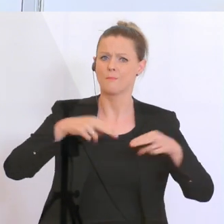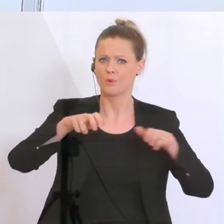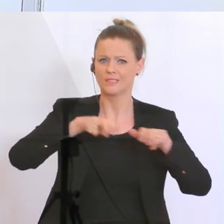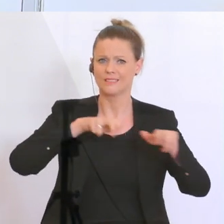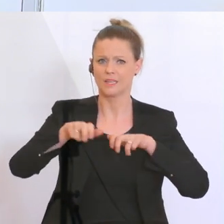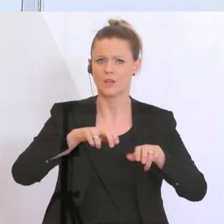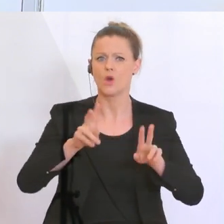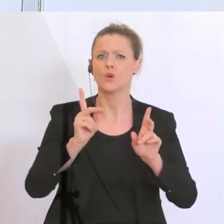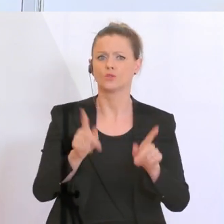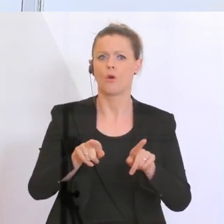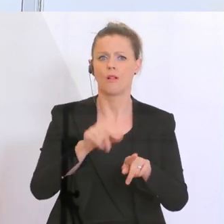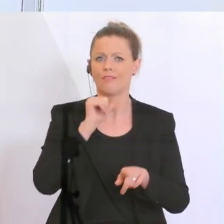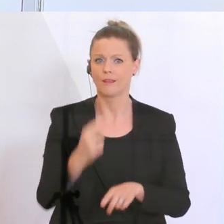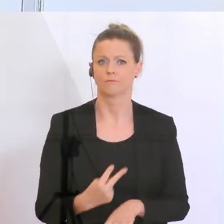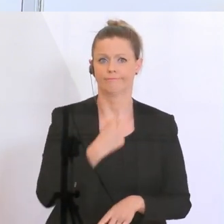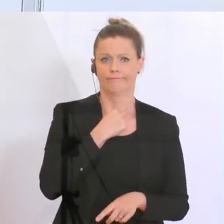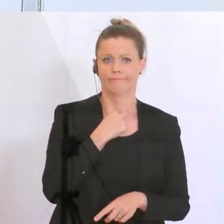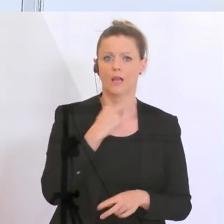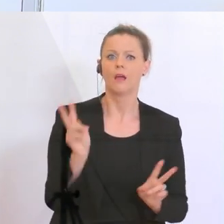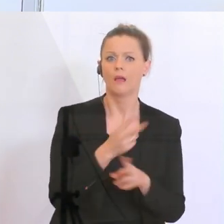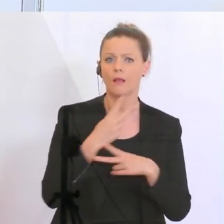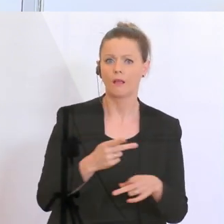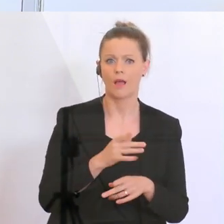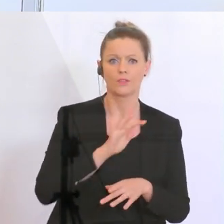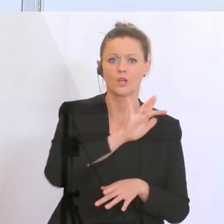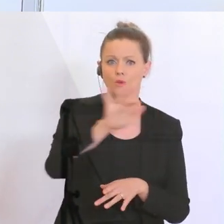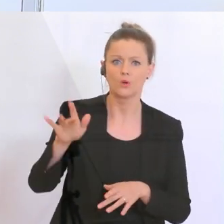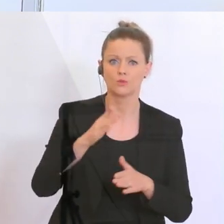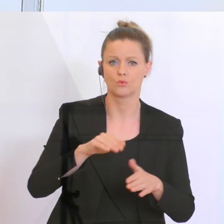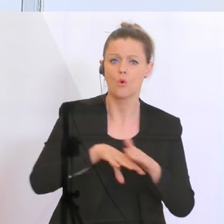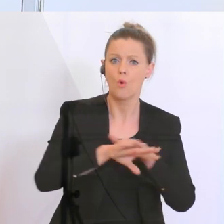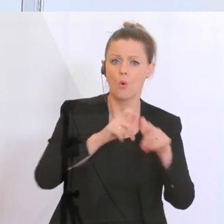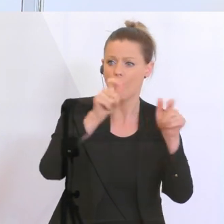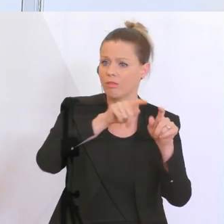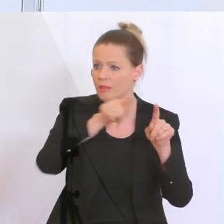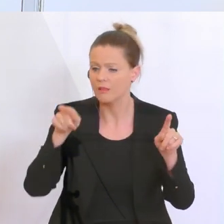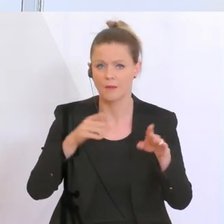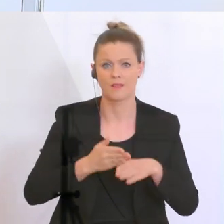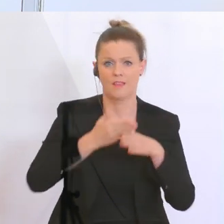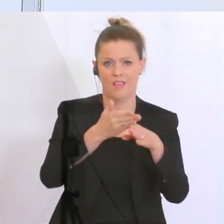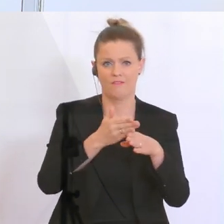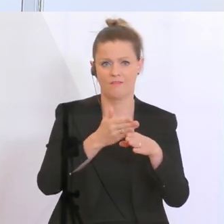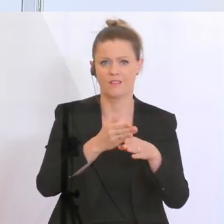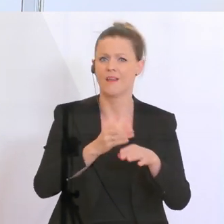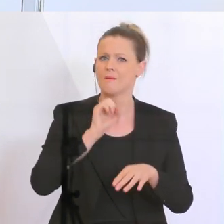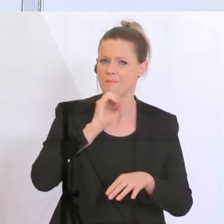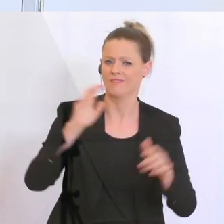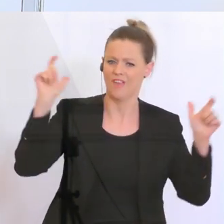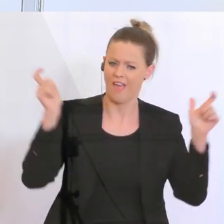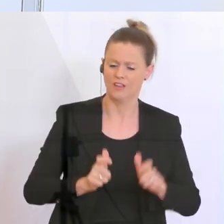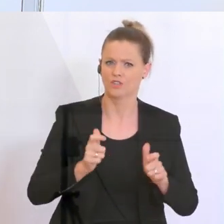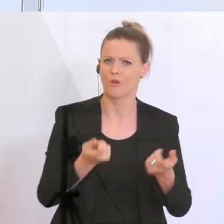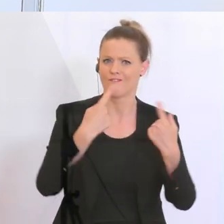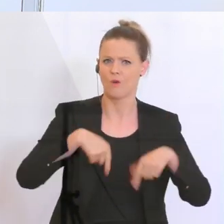daran gehindert werden, unseren eigenen Unternehmen auch so helfen zu können, wie wir das für richtig empfinden und Einschränkungen seitens der europäischen Ebene haben.